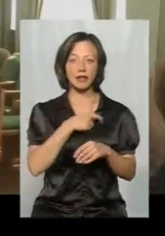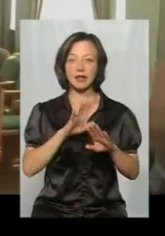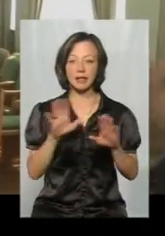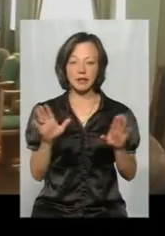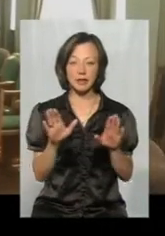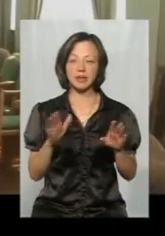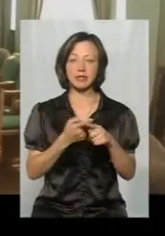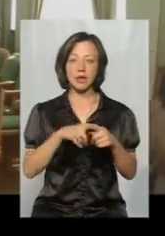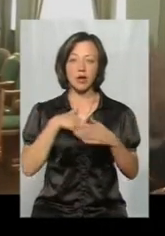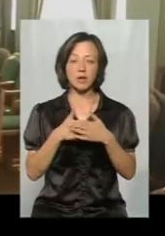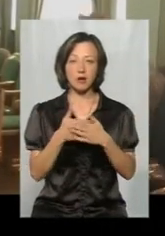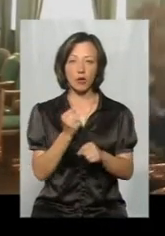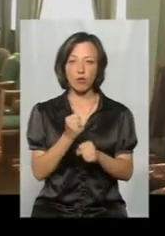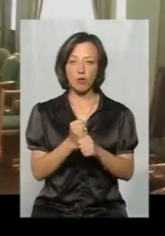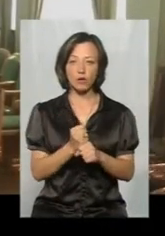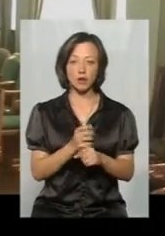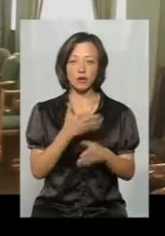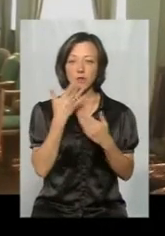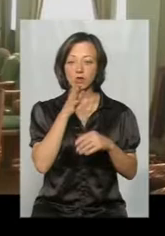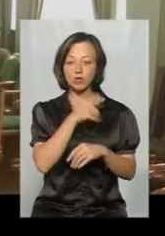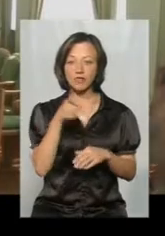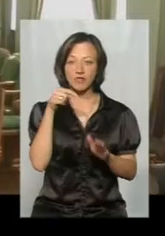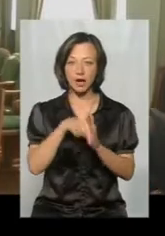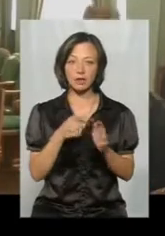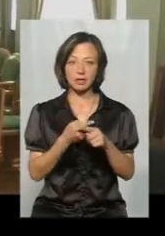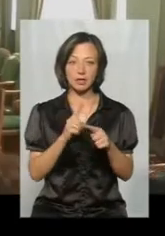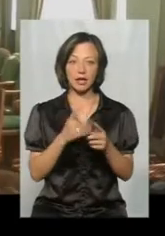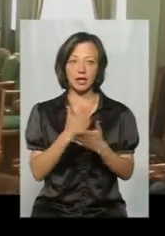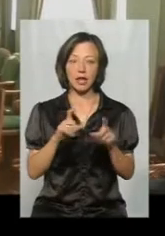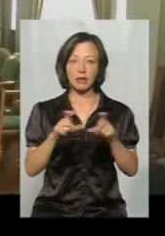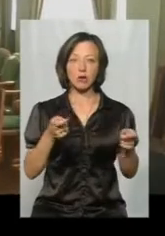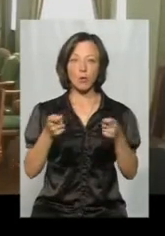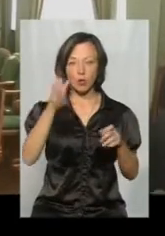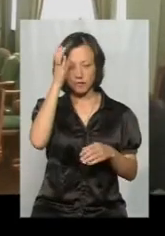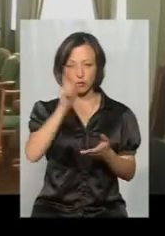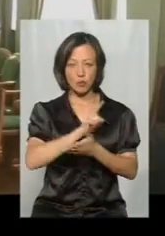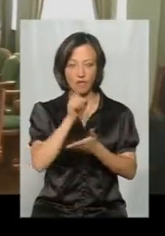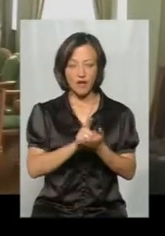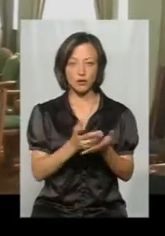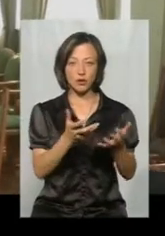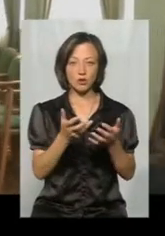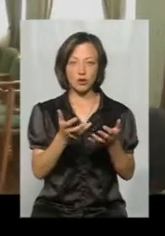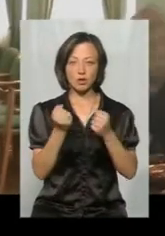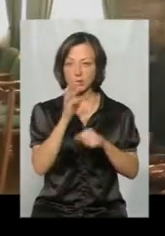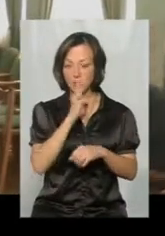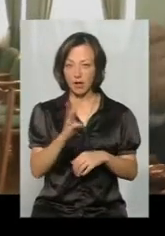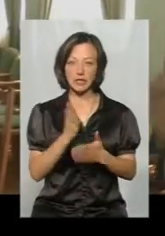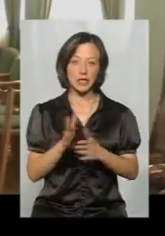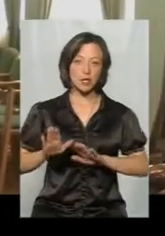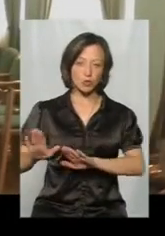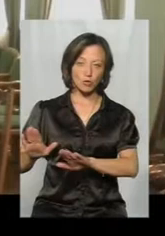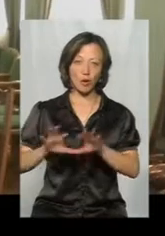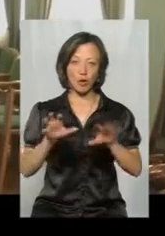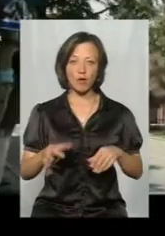Департамент освіти, який зобов'язаний одержує зарплату, є заступники